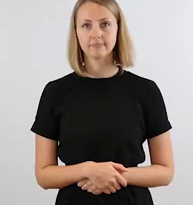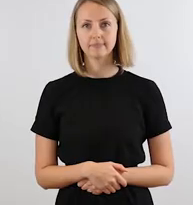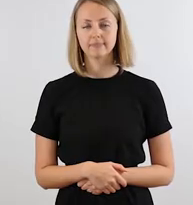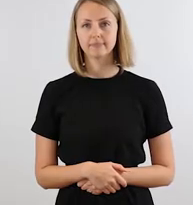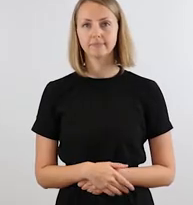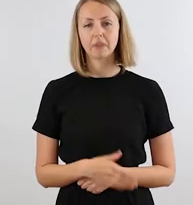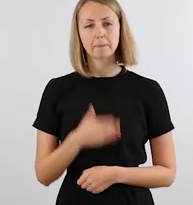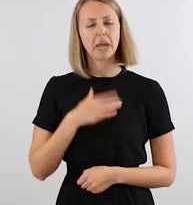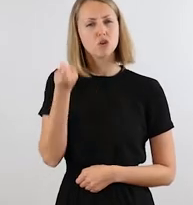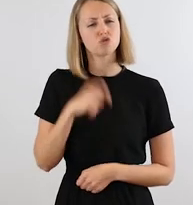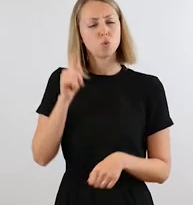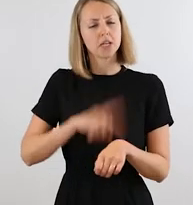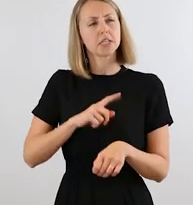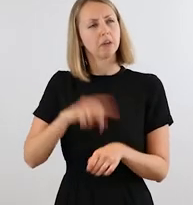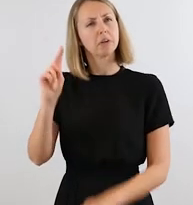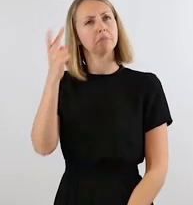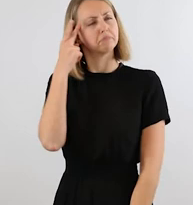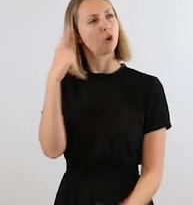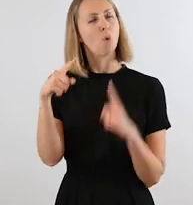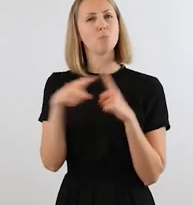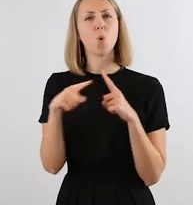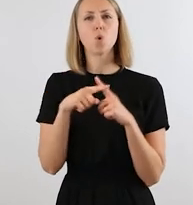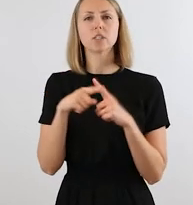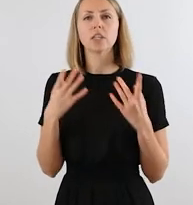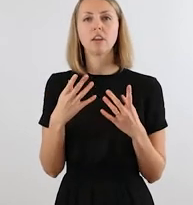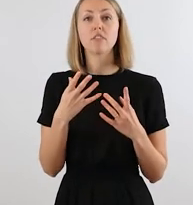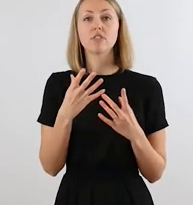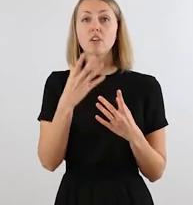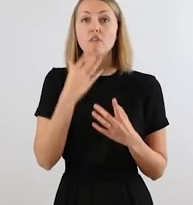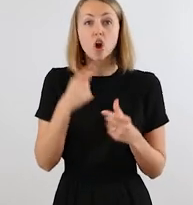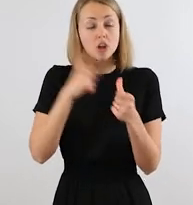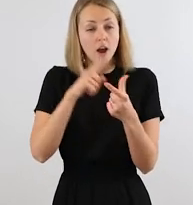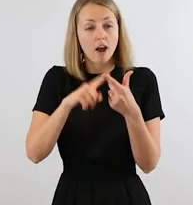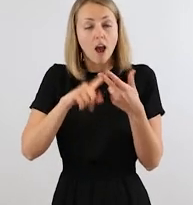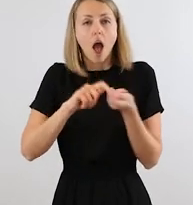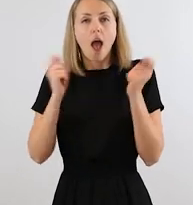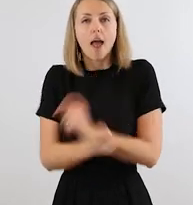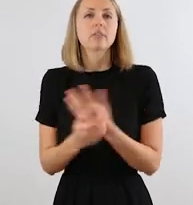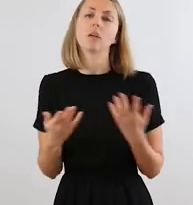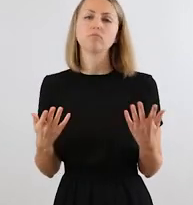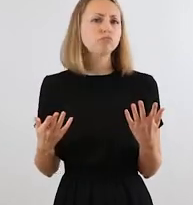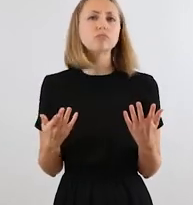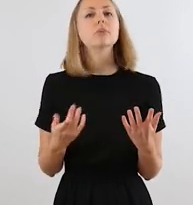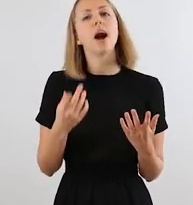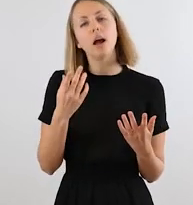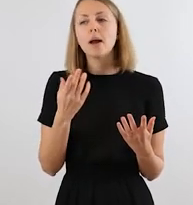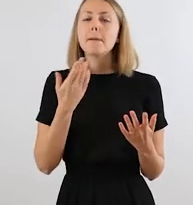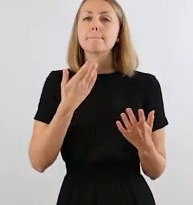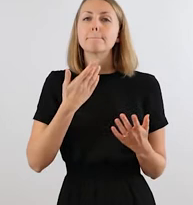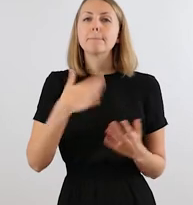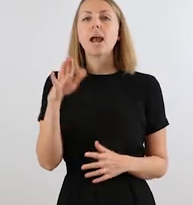Also ich habe meine Studienzeit als sehr positiv in Erinnerung. Ich glaube, ich hatte gar nicht so viele Änderungswünsche, außer vielleicht,